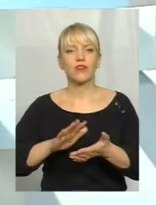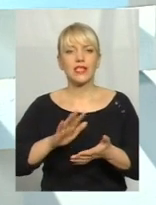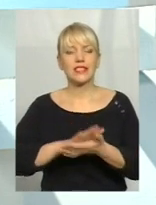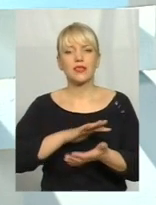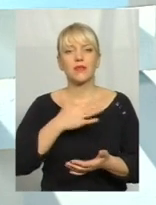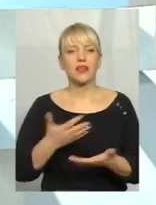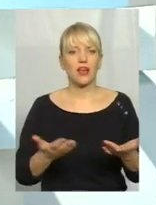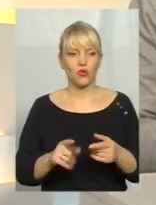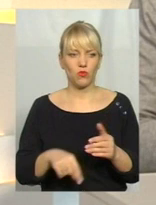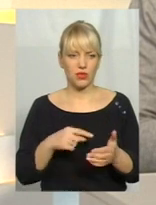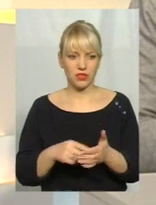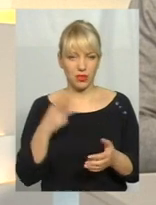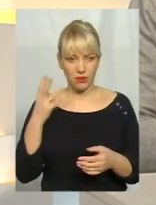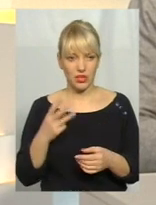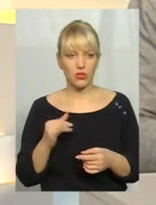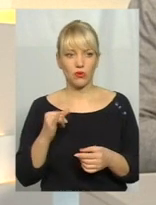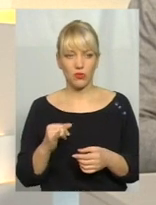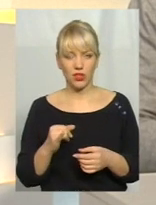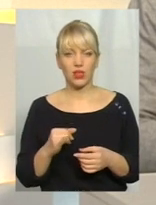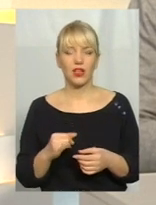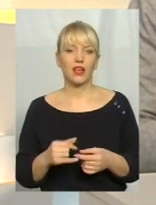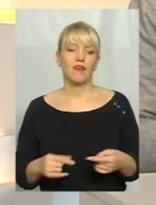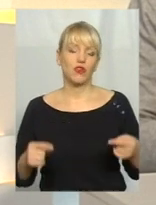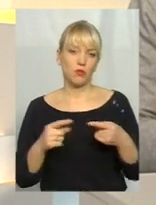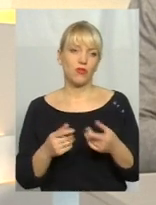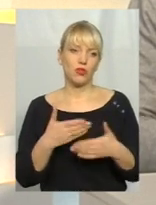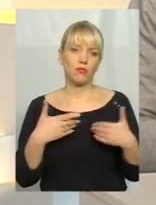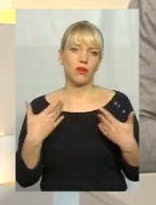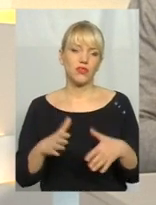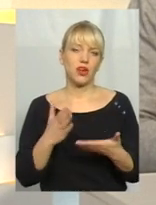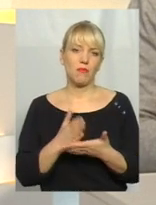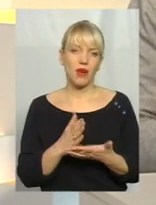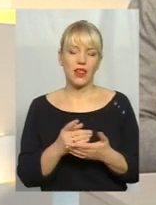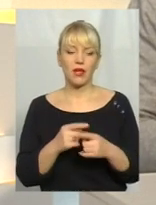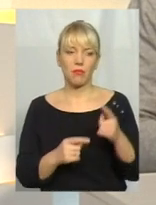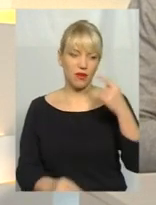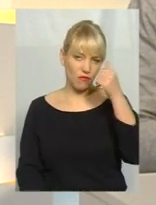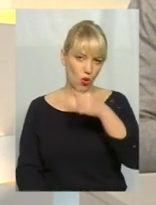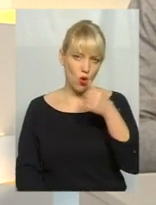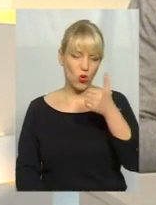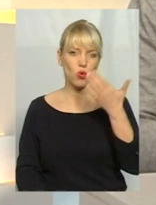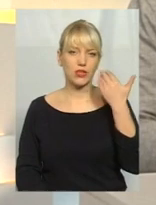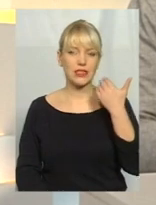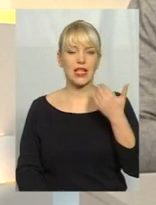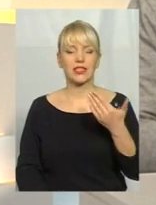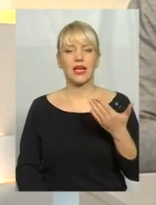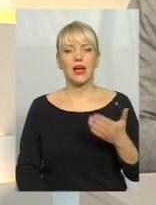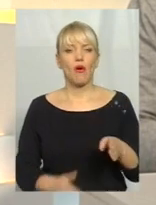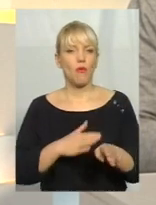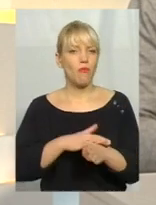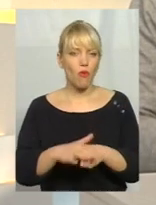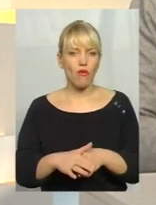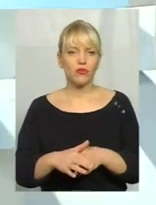сміття міста Хмельницького. Відповідно, ми вже мали півроку назад трішки менше повністю картину,